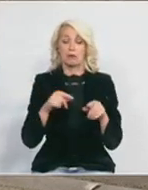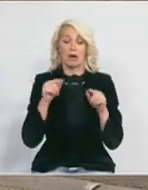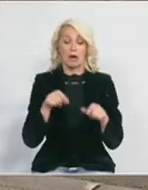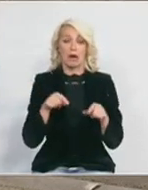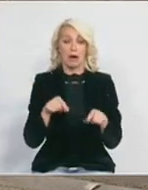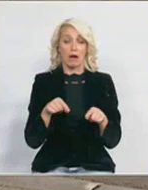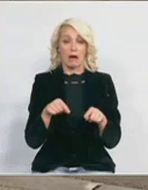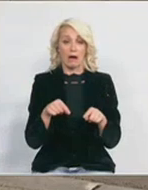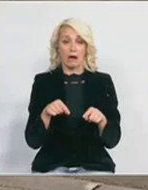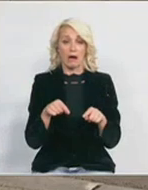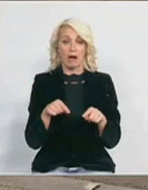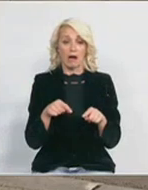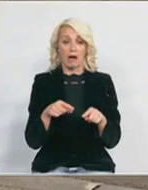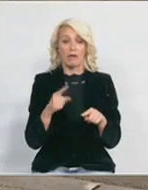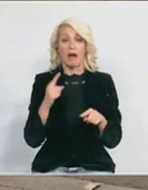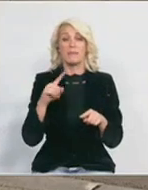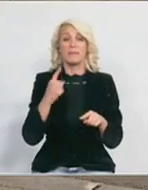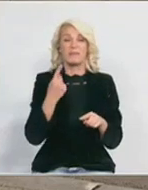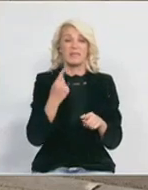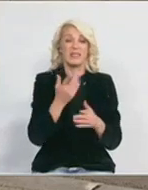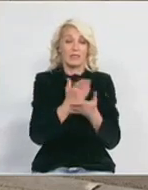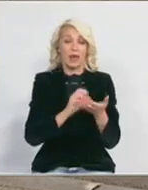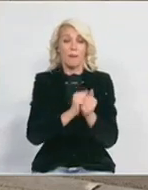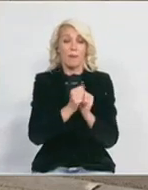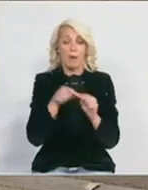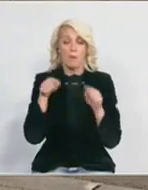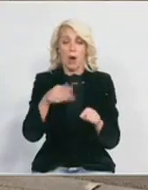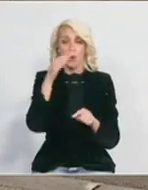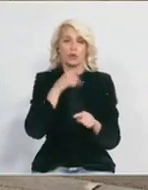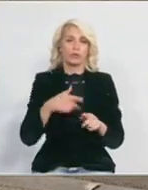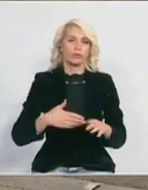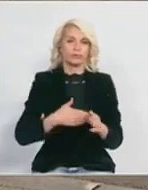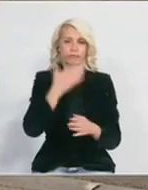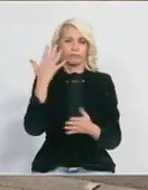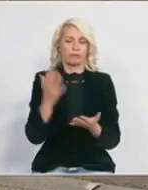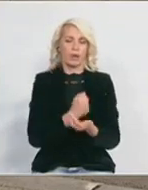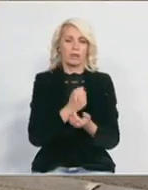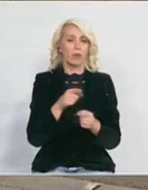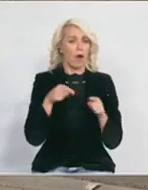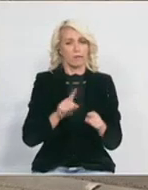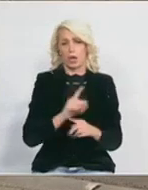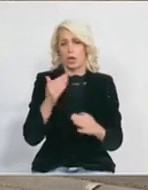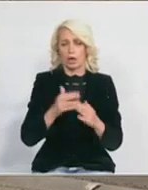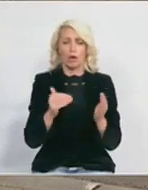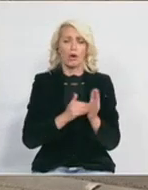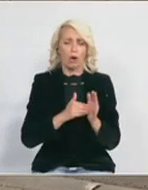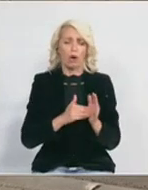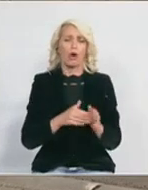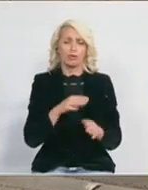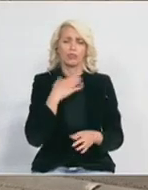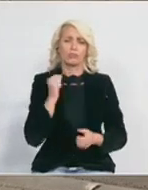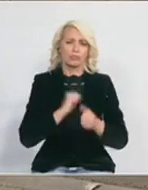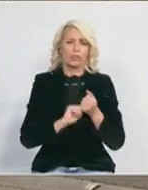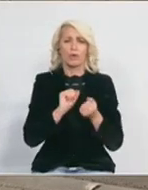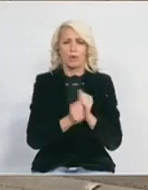prva bitka što se tiče Niša dobijena. Ovo ne znači da je ovo kraj, mi imamo još dosta ovde borbe, imamo